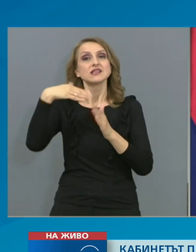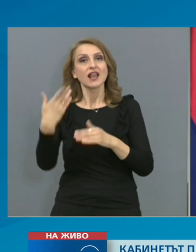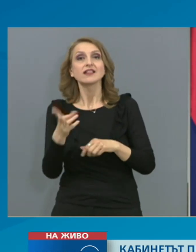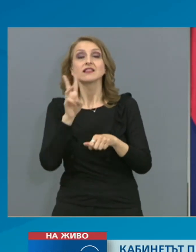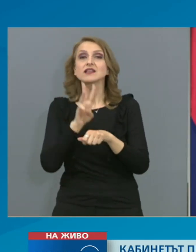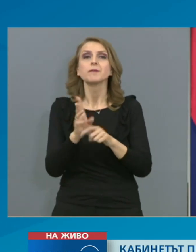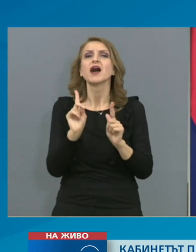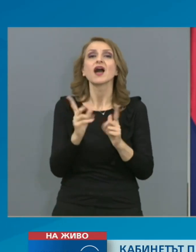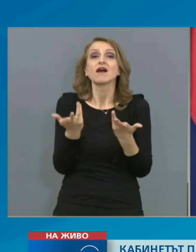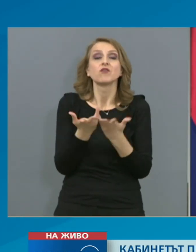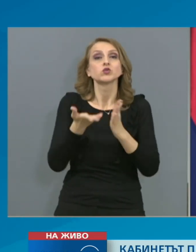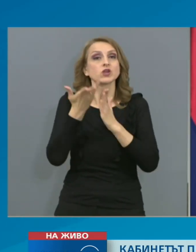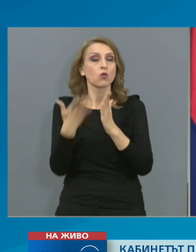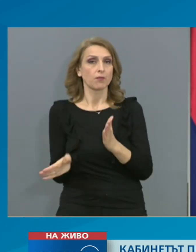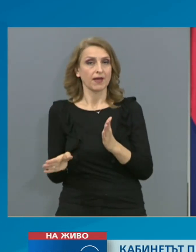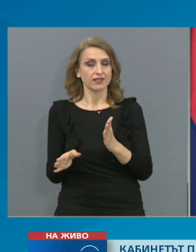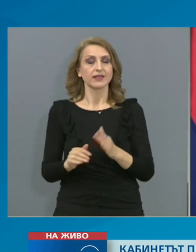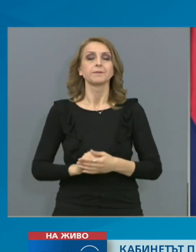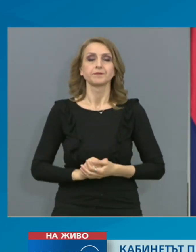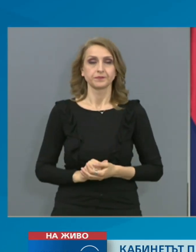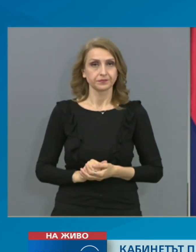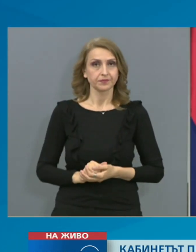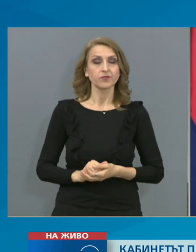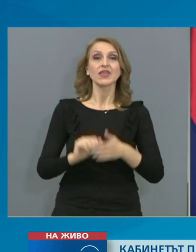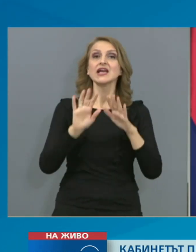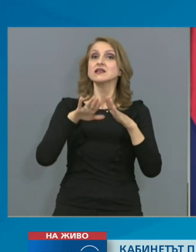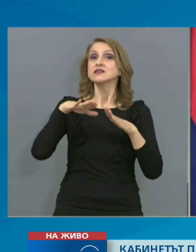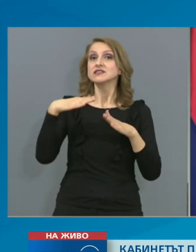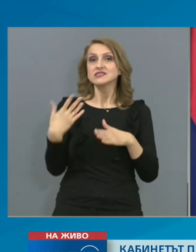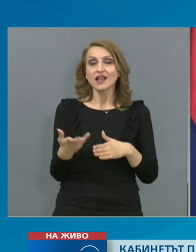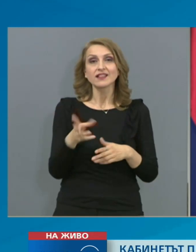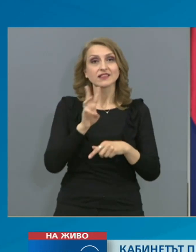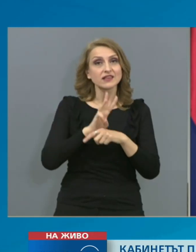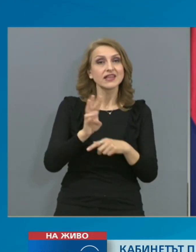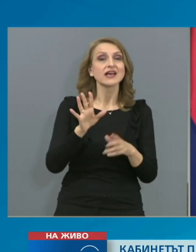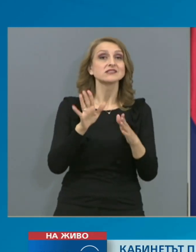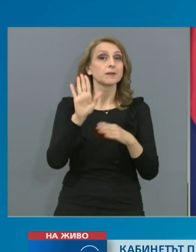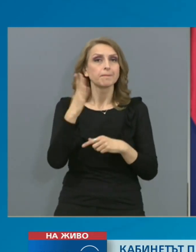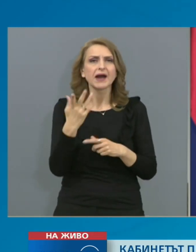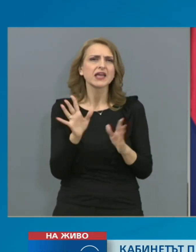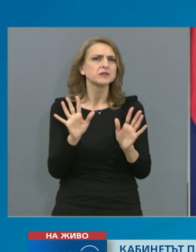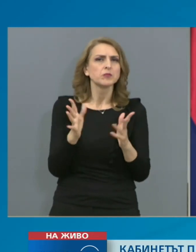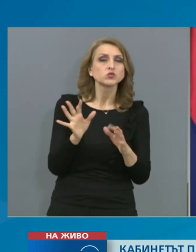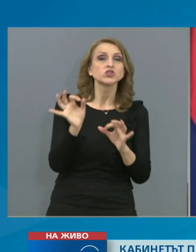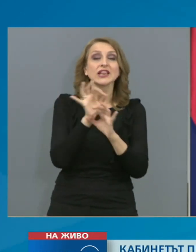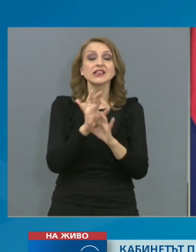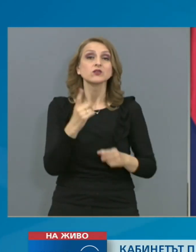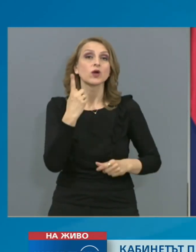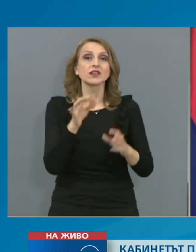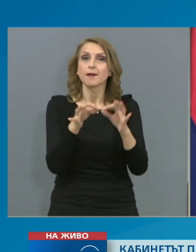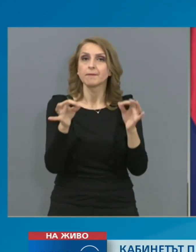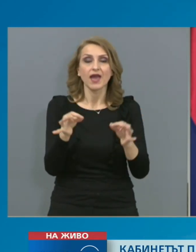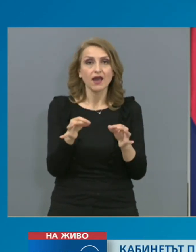След 13 май почти нито една мярка, свързана с правата на българските